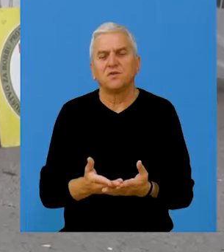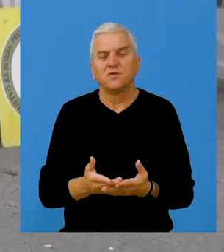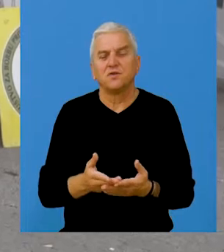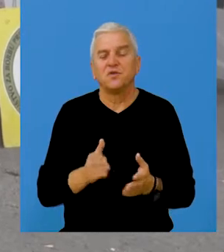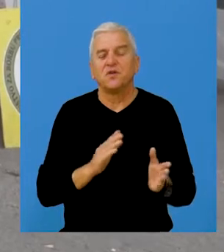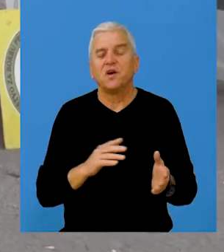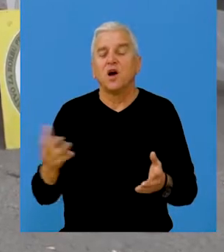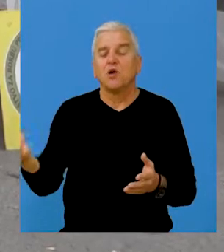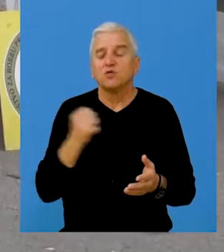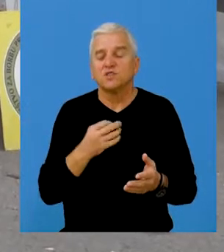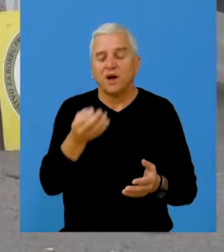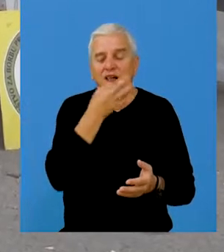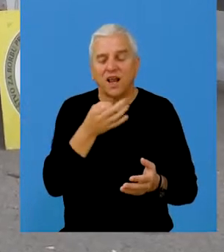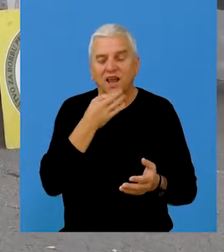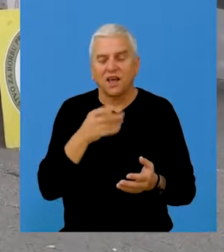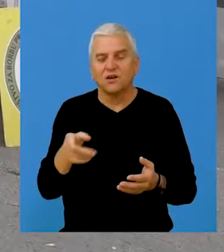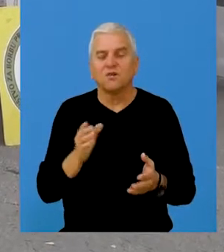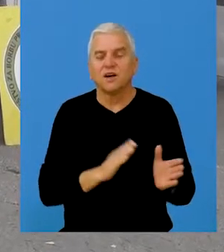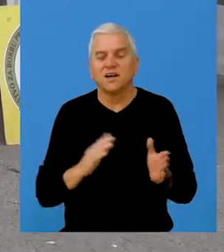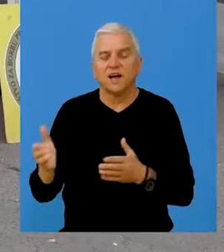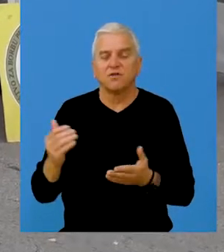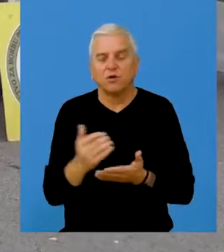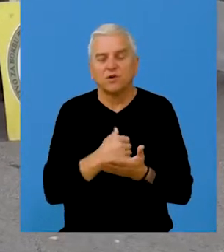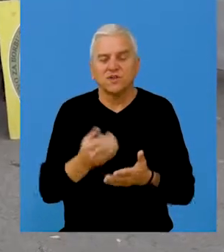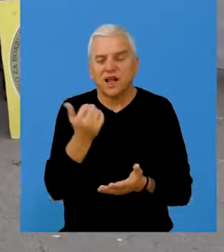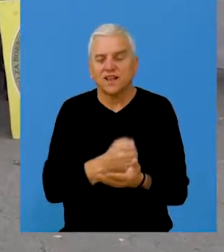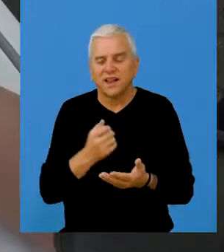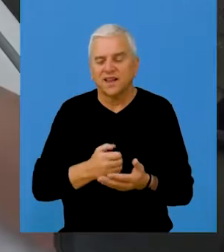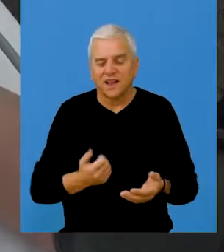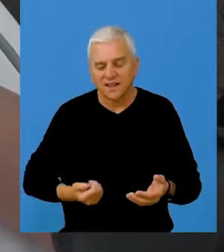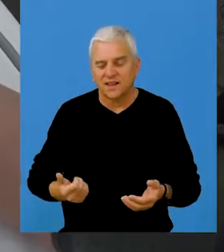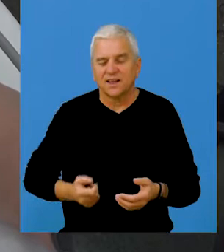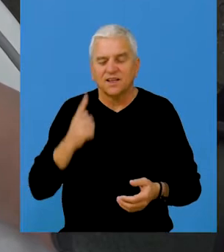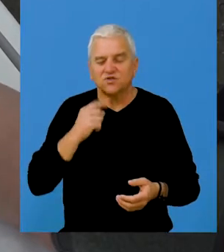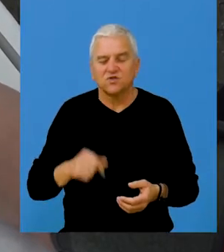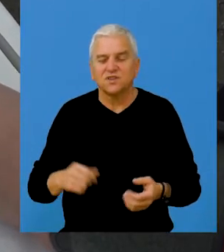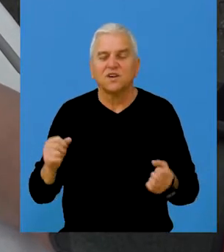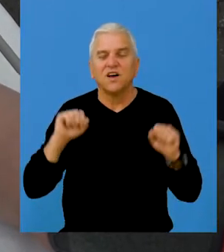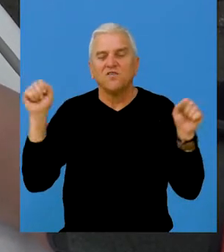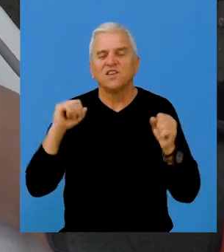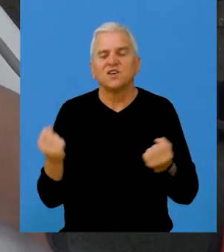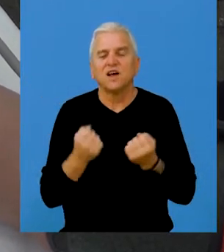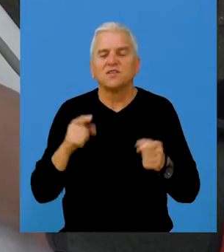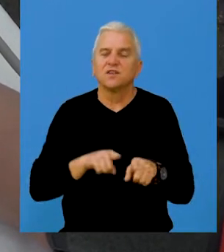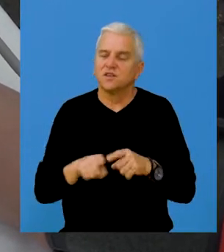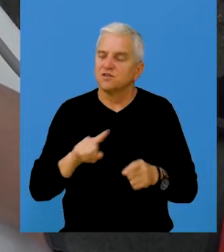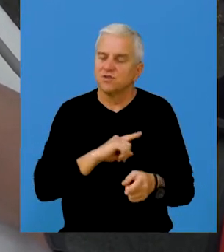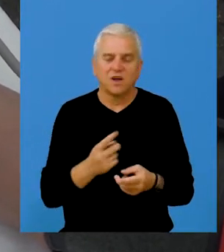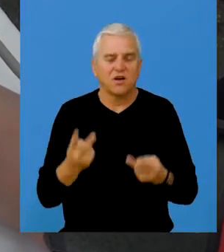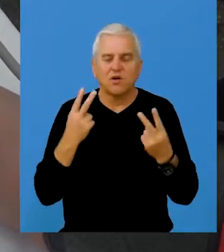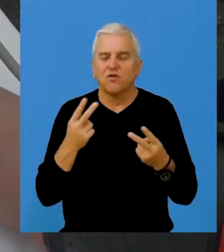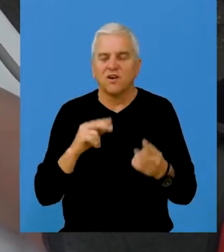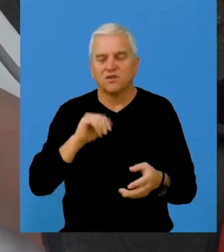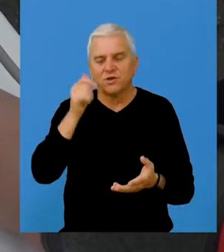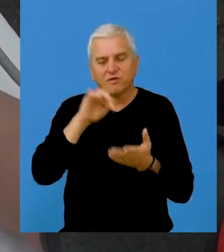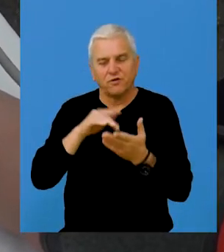pored uzimanja lekova i redovne terapije, fizičke aktivnosti su možda